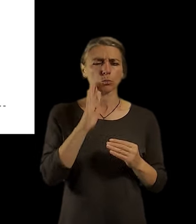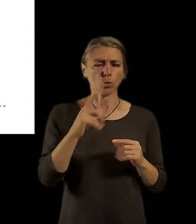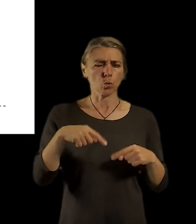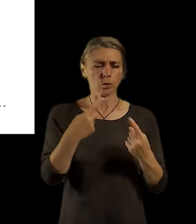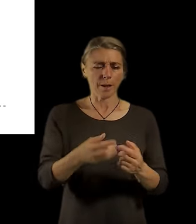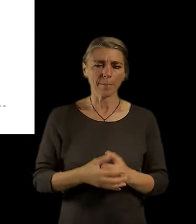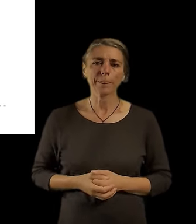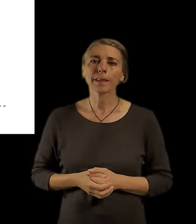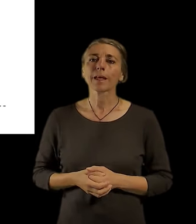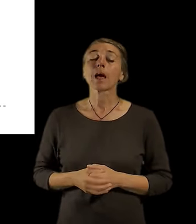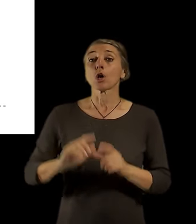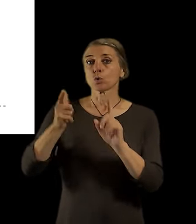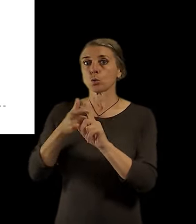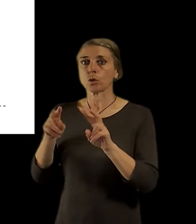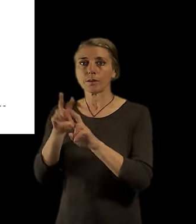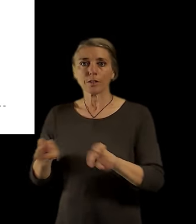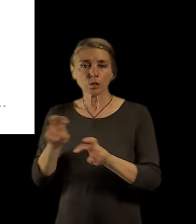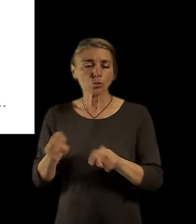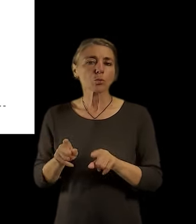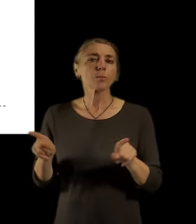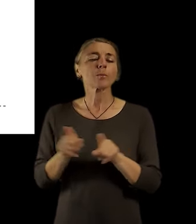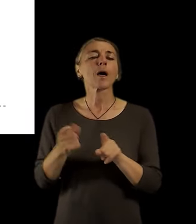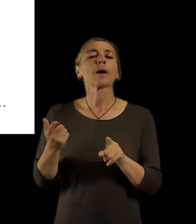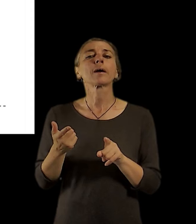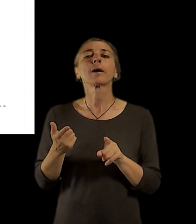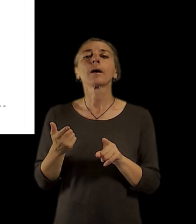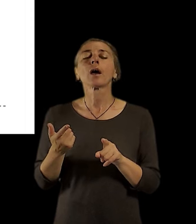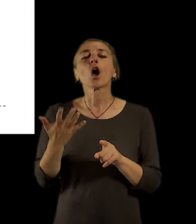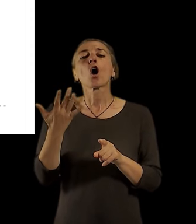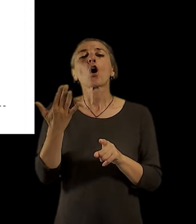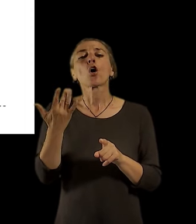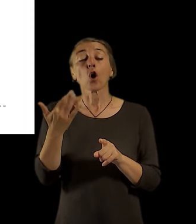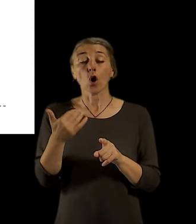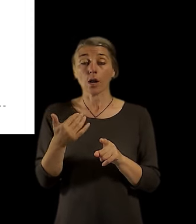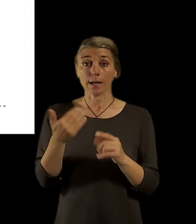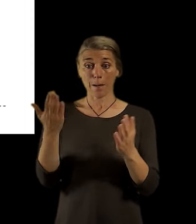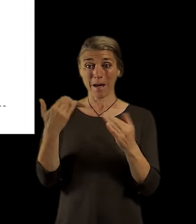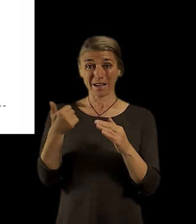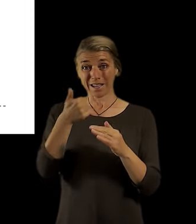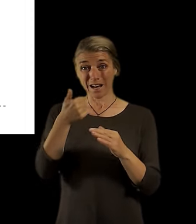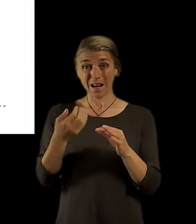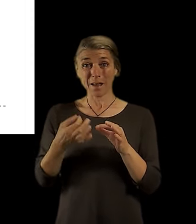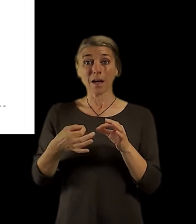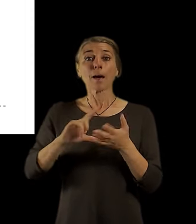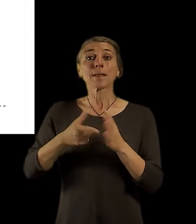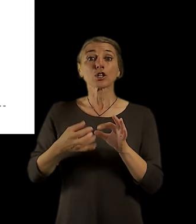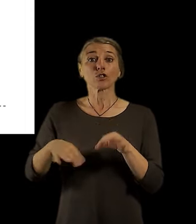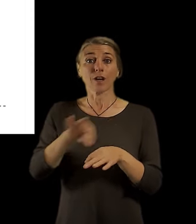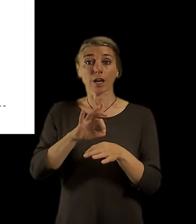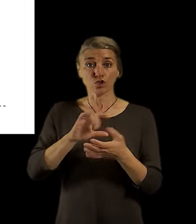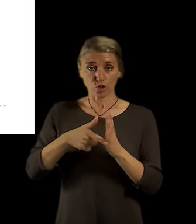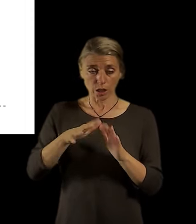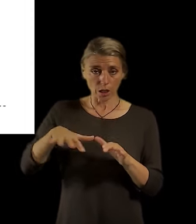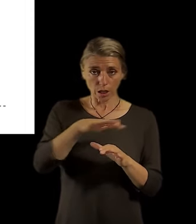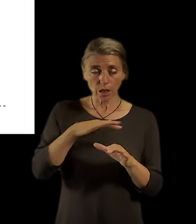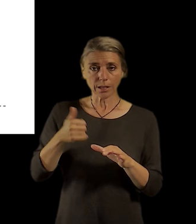potom jsme zkoumali ještě plošnou dostupnost. To znamená, kolik metrů čtvrčních parků je dostupné na obyvatele. A tam je ten stav takový, že teď